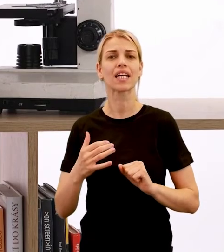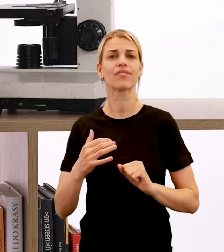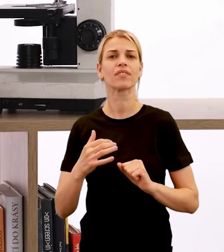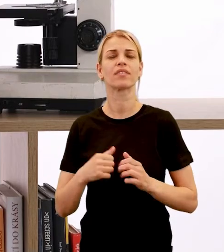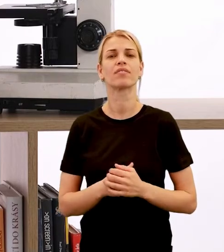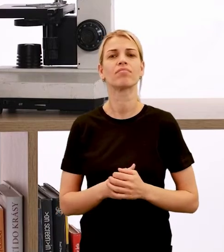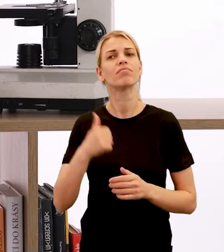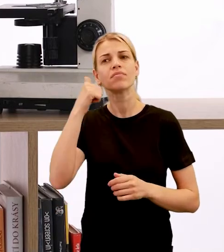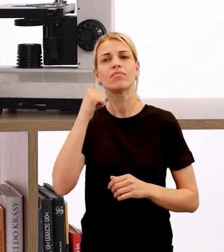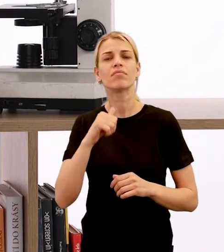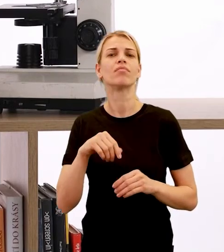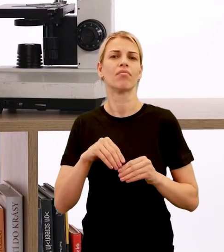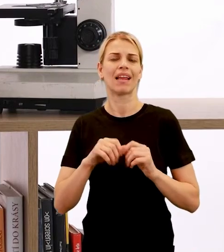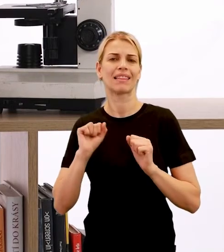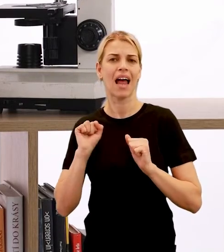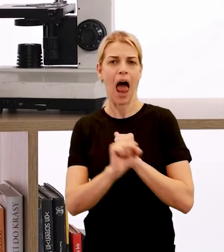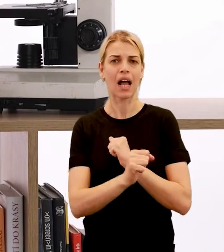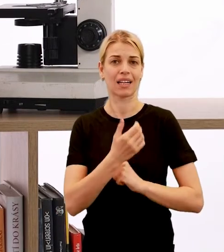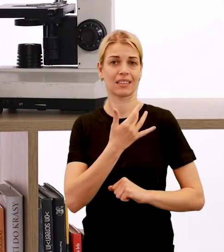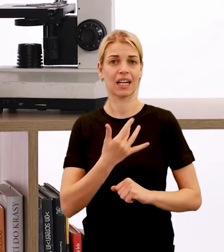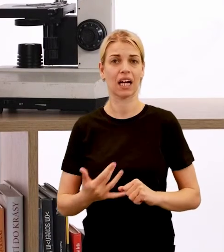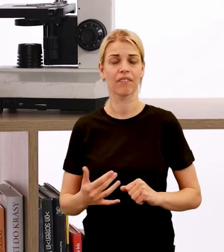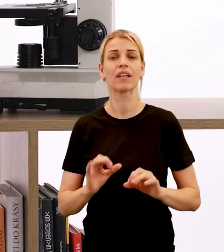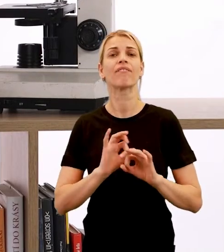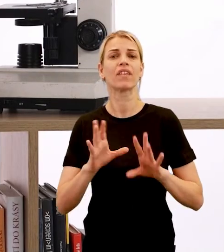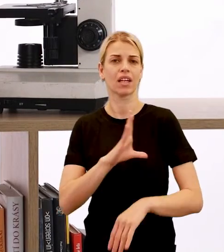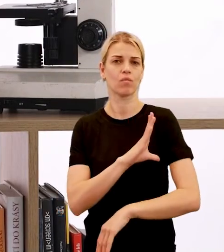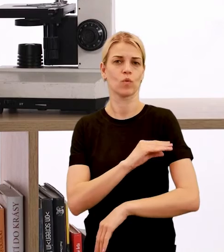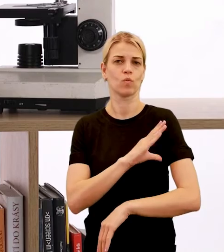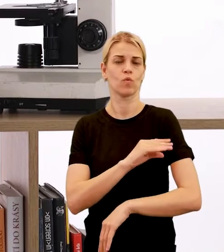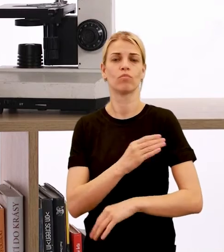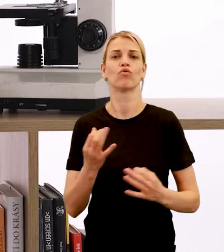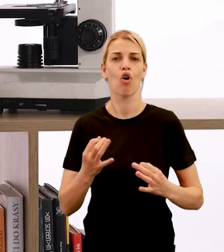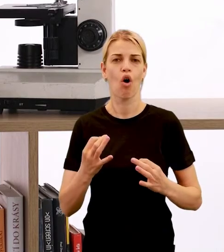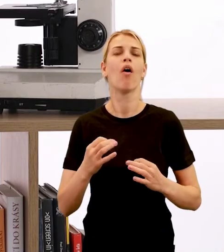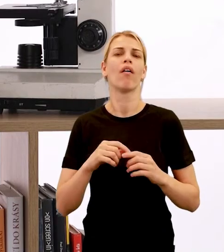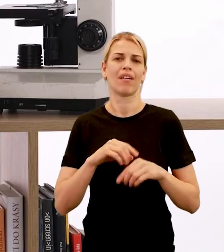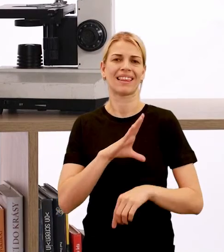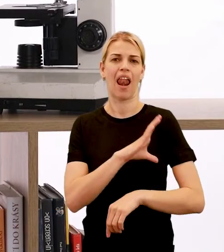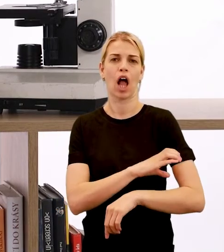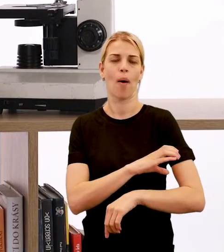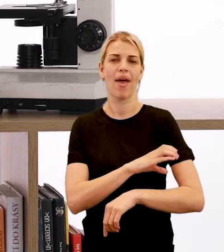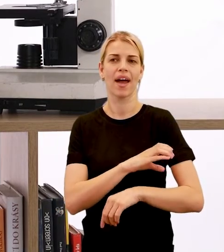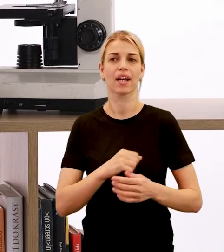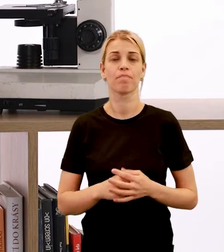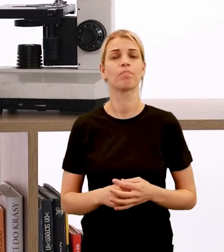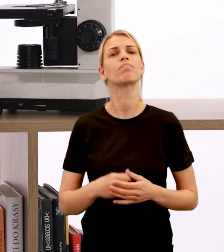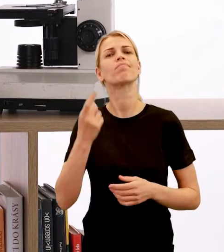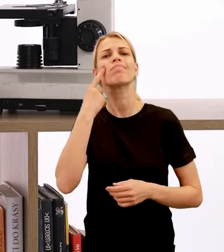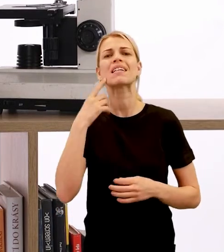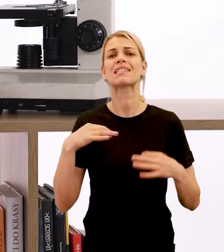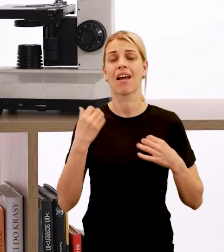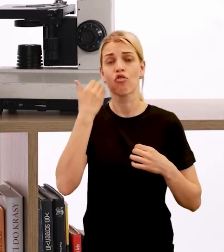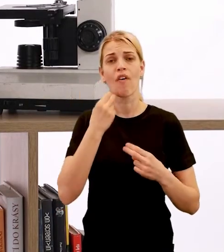krvi. Dá sa zmerať jednoducho tlakomerom. Hodnota zdravého človeka je 120 na